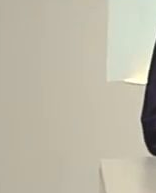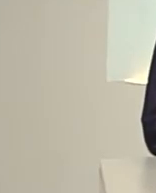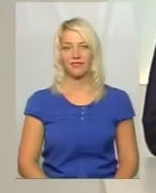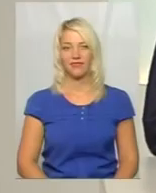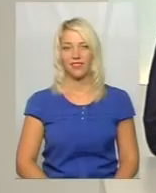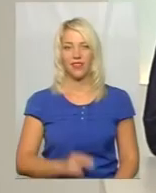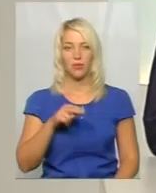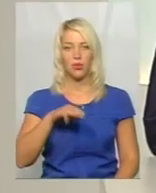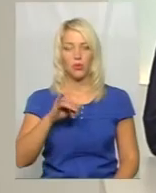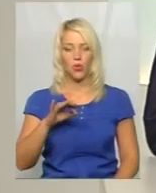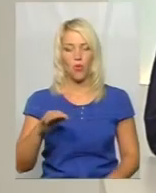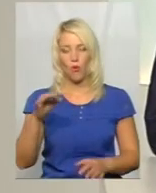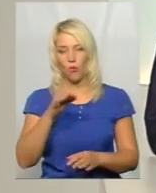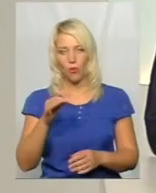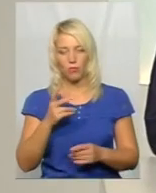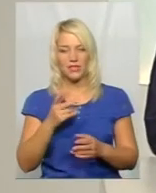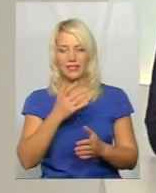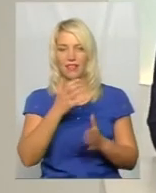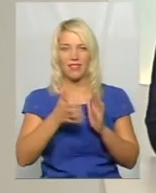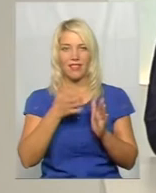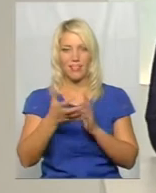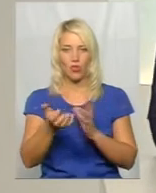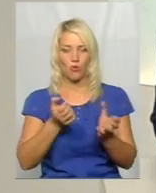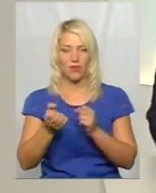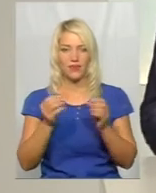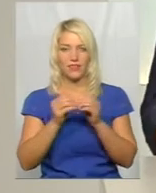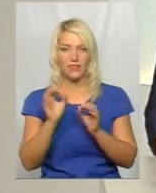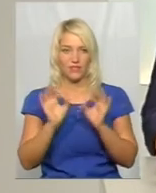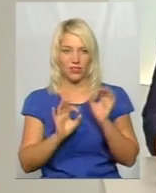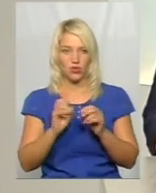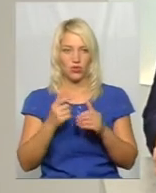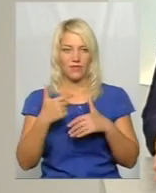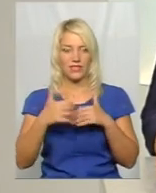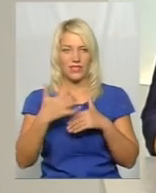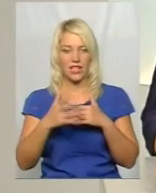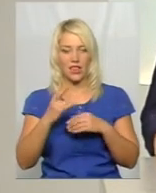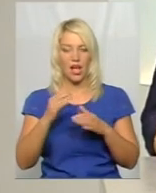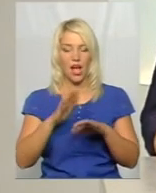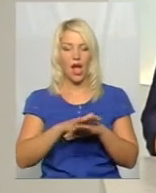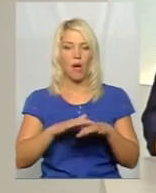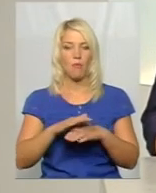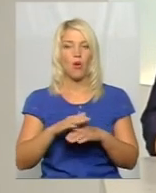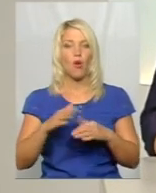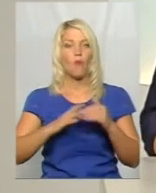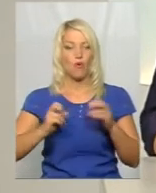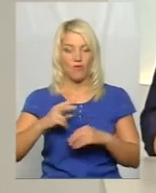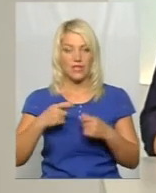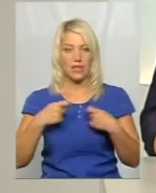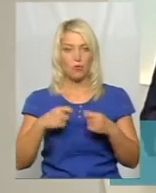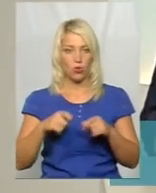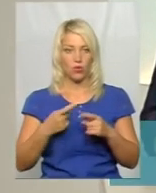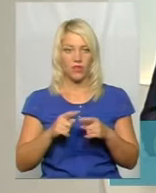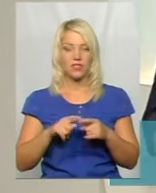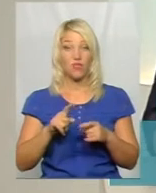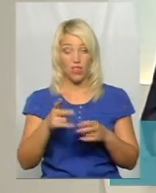У профтехосвіті області цього року недобір у 10% – це в середньому, а на професію продавець, до прикладу, попри те, що на ринку праці вона